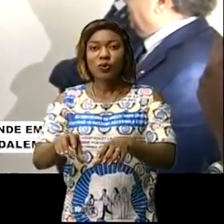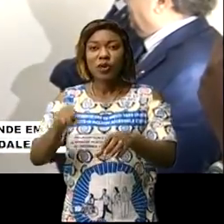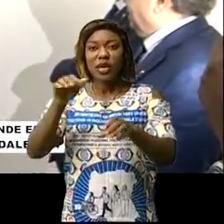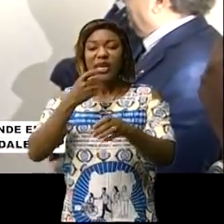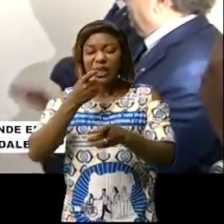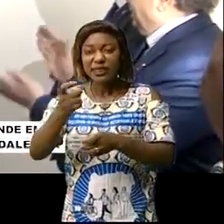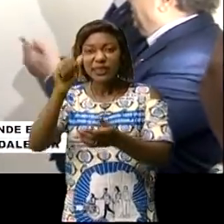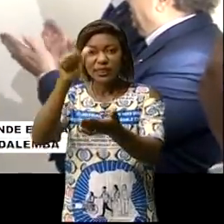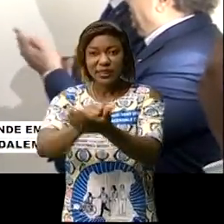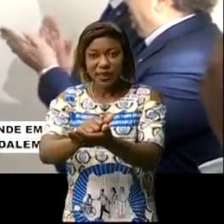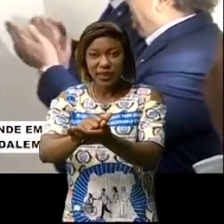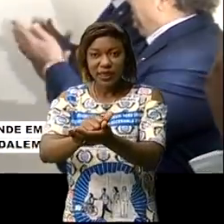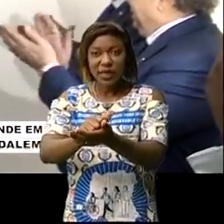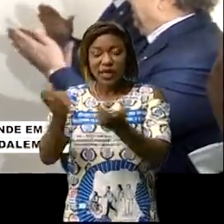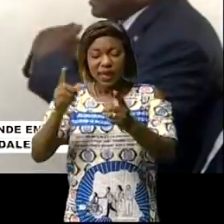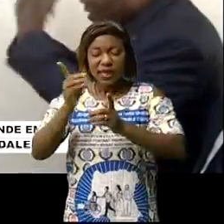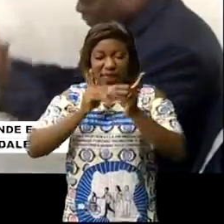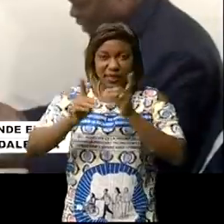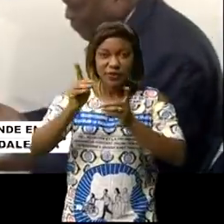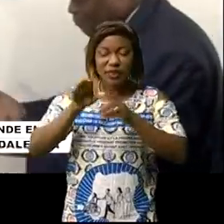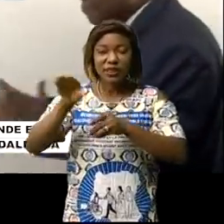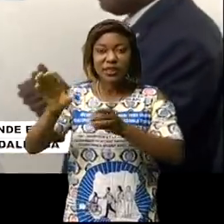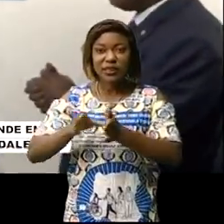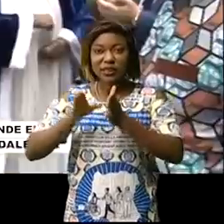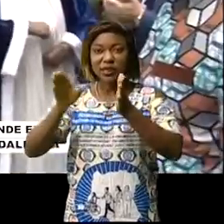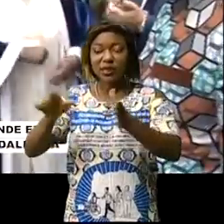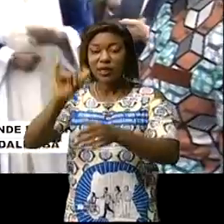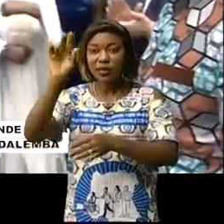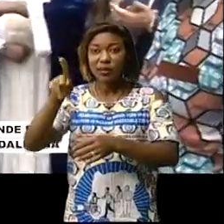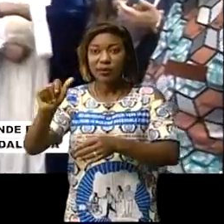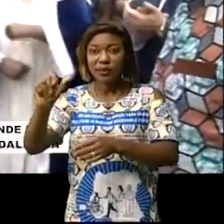indiqué Daniel Santubico directeur général de culpac